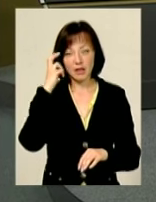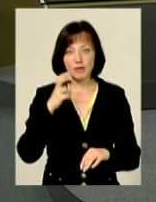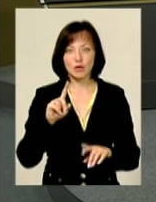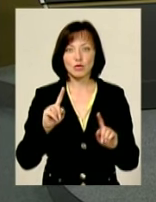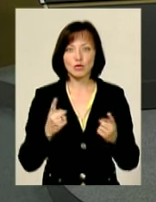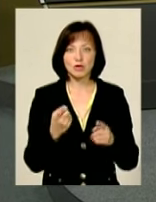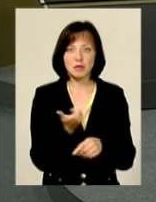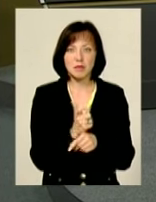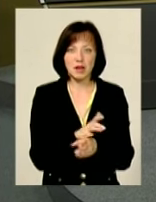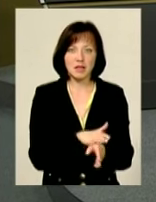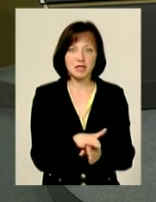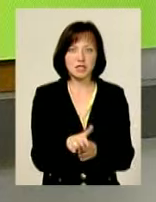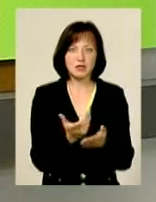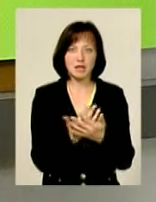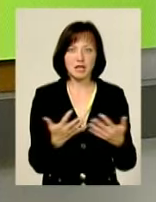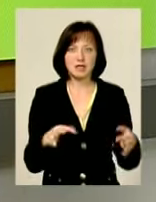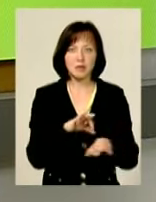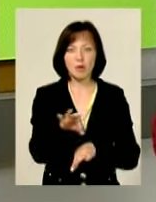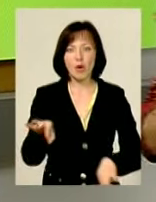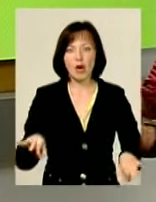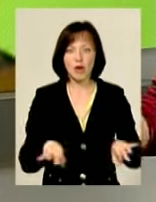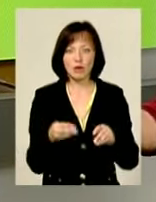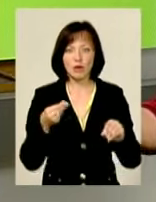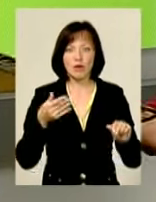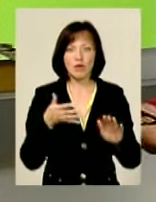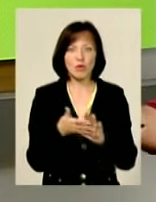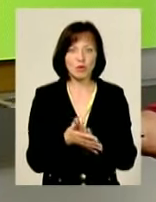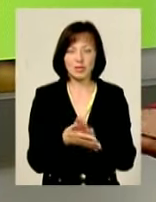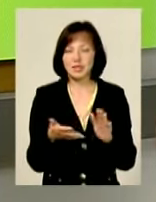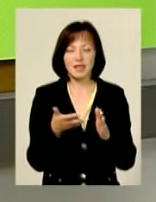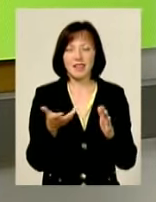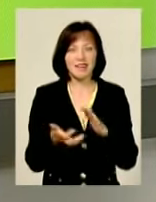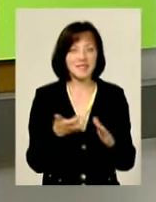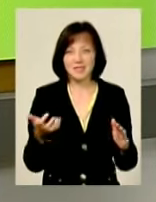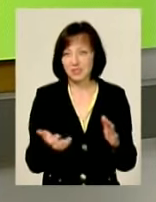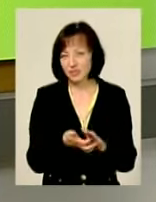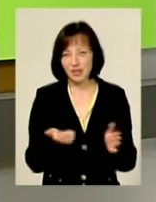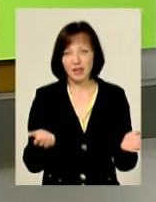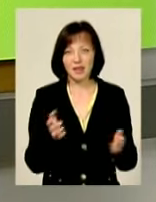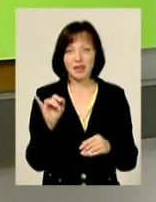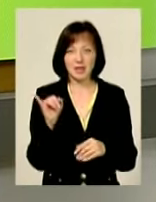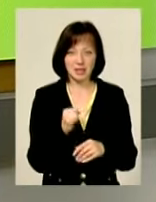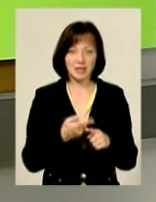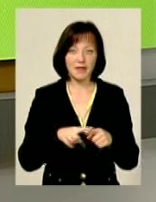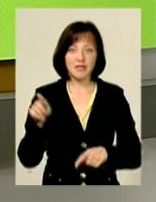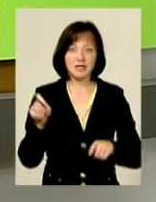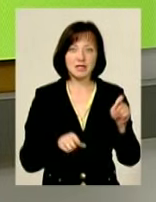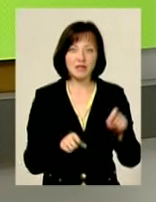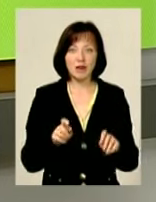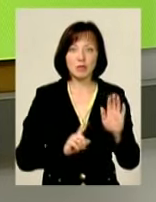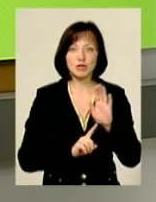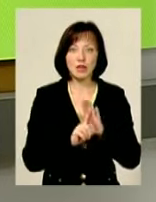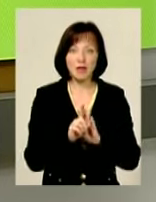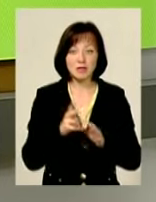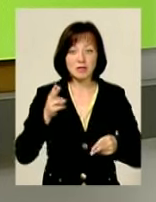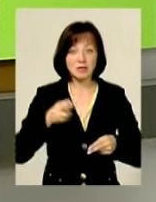воно перенасичене різними, розумієте, проектами. На це все гроші не вистачає. І він знову почав зникати.